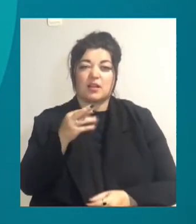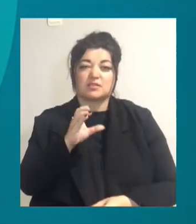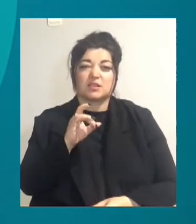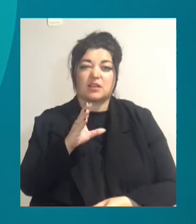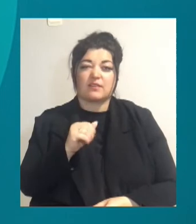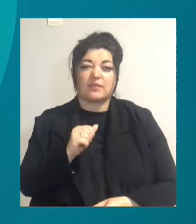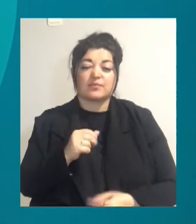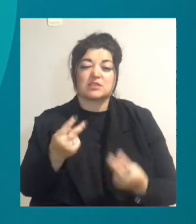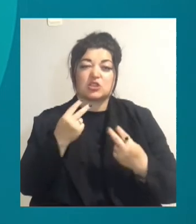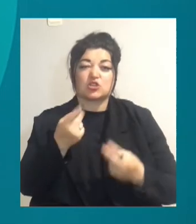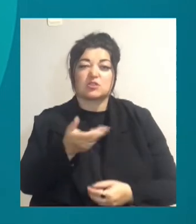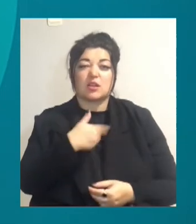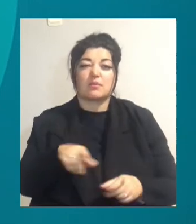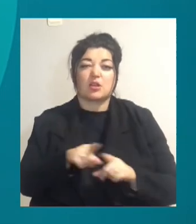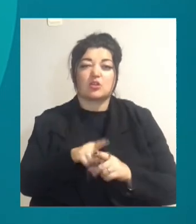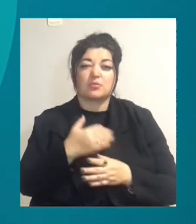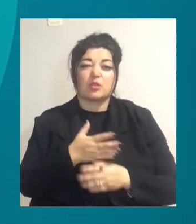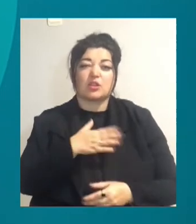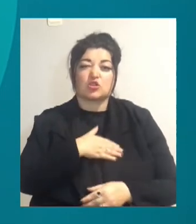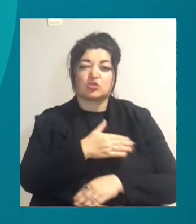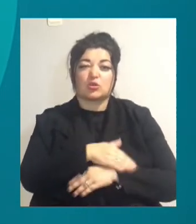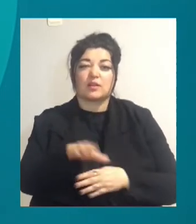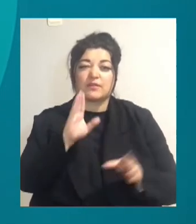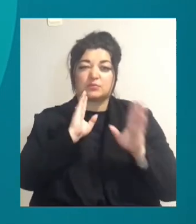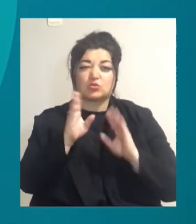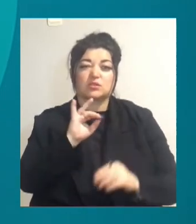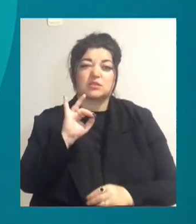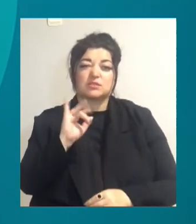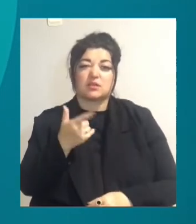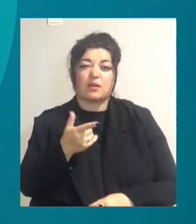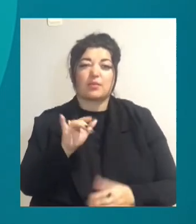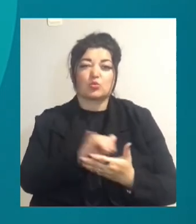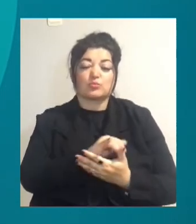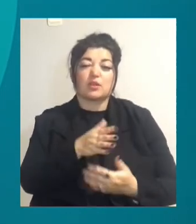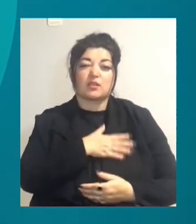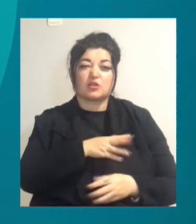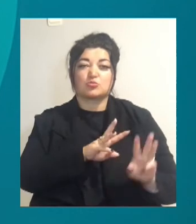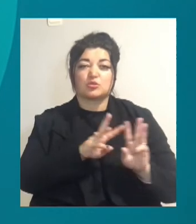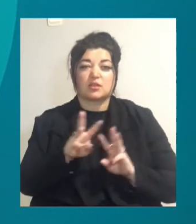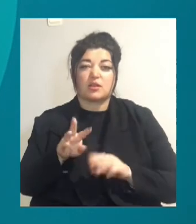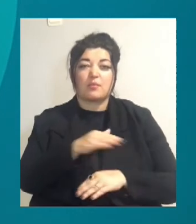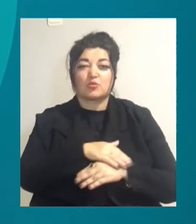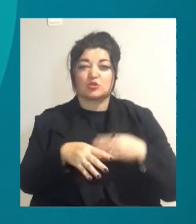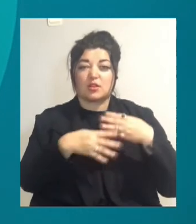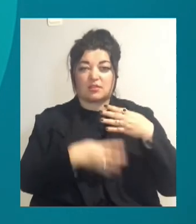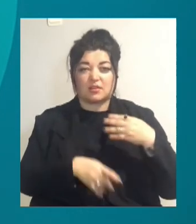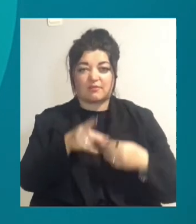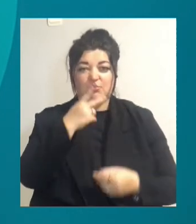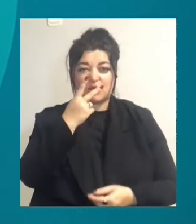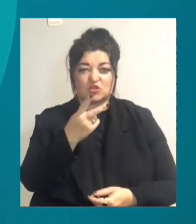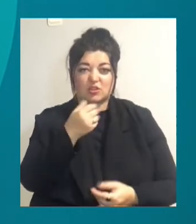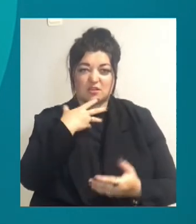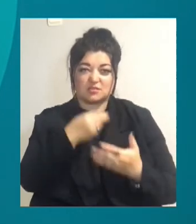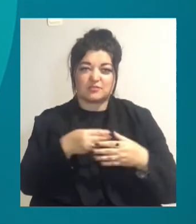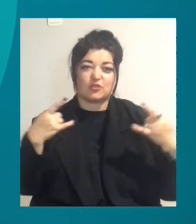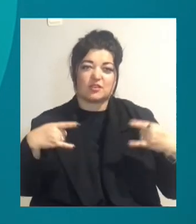Стежте за нами також за допомогою наших сторінок на Фейсбуці, в Інстаграмі, на Ютуб та на нашому сайті. Посилання на них ви бачите